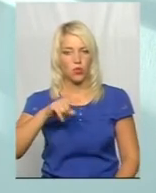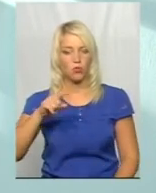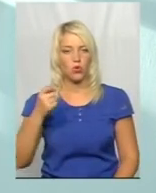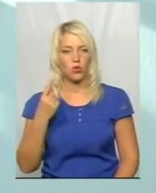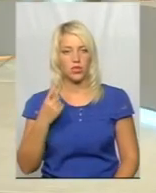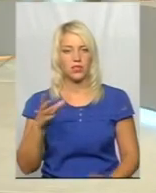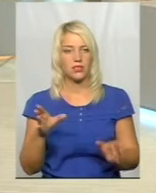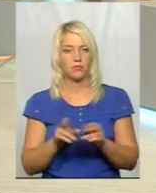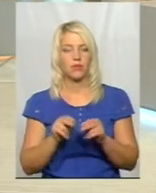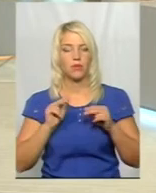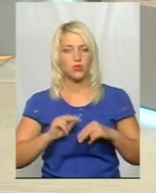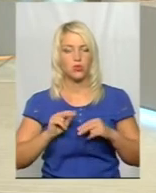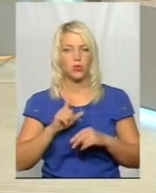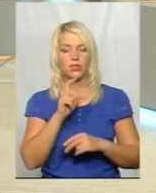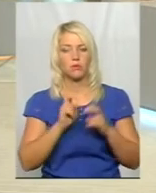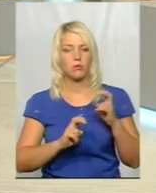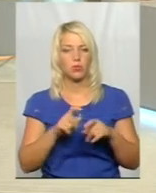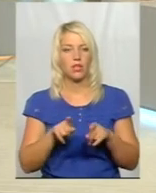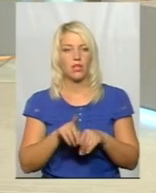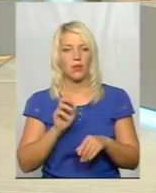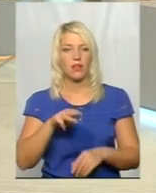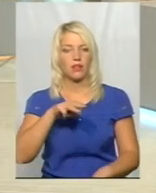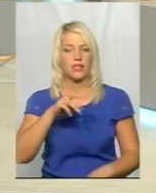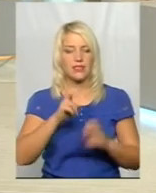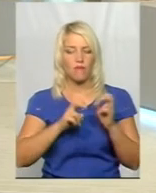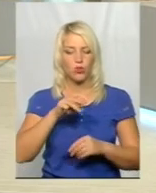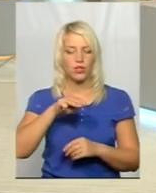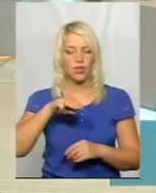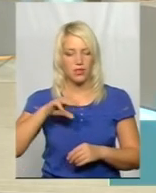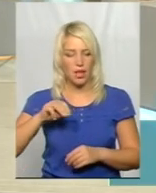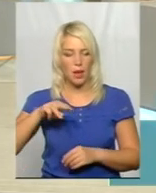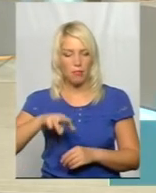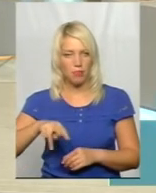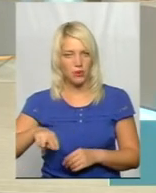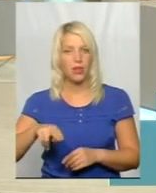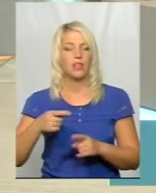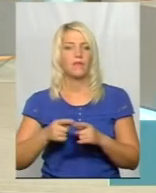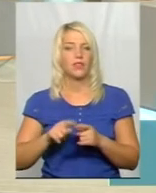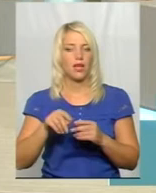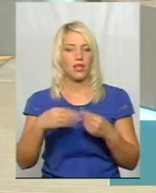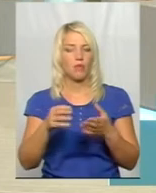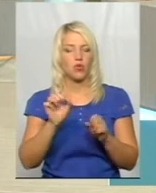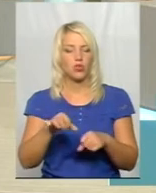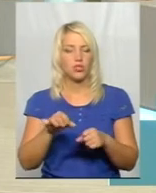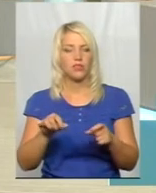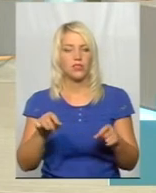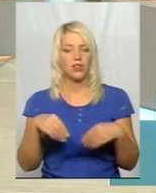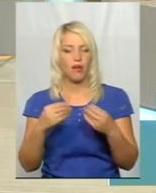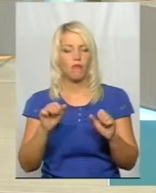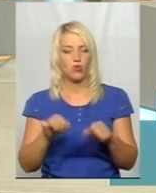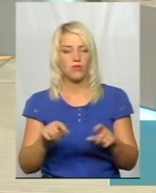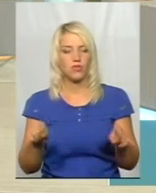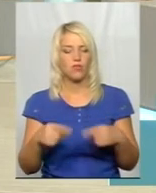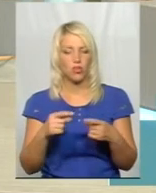співпрацює співприємствами, такими як завод Темп, який дає нам можливість, дав можливість створити навчально-виробничі